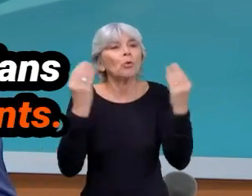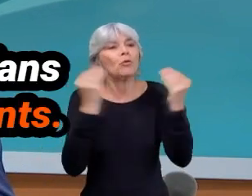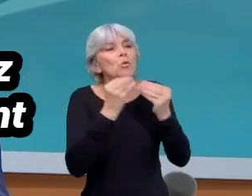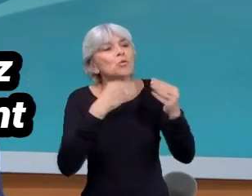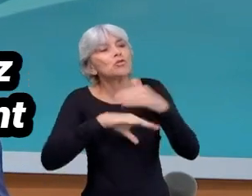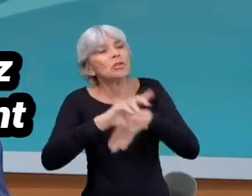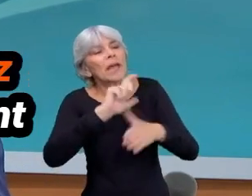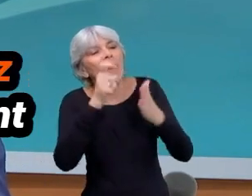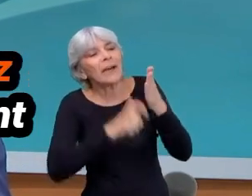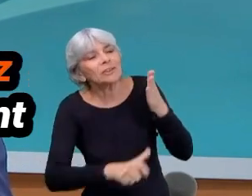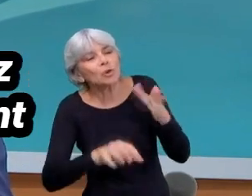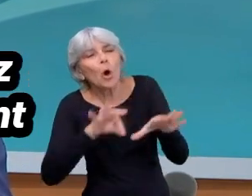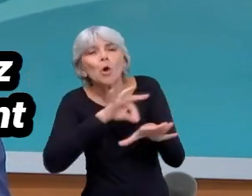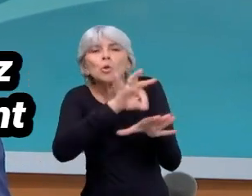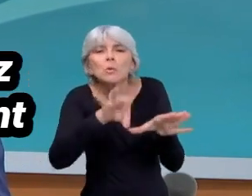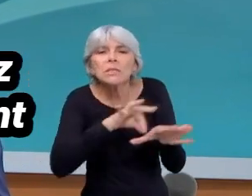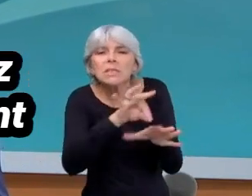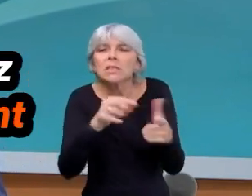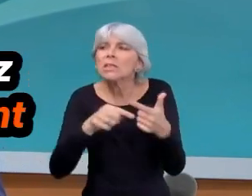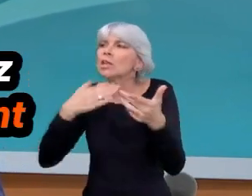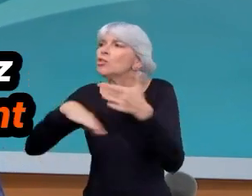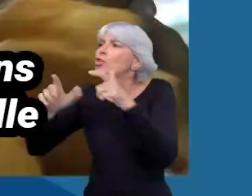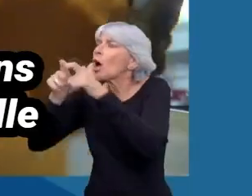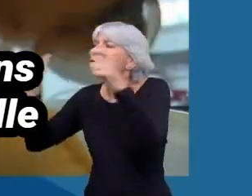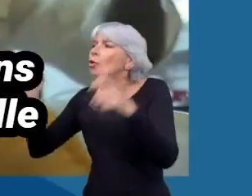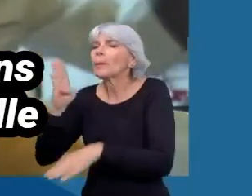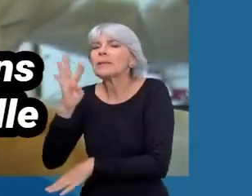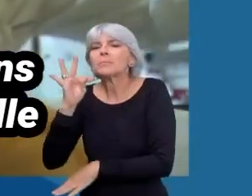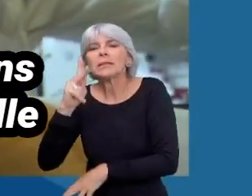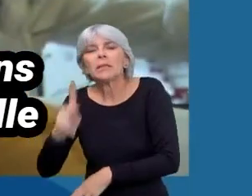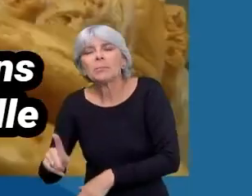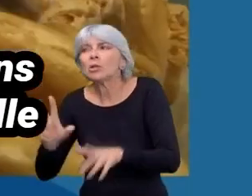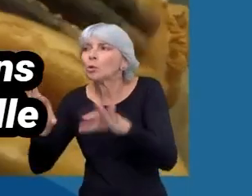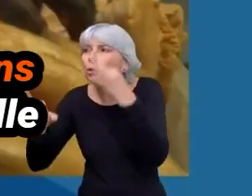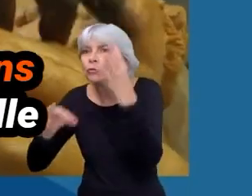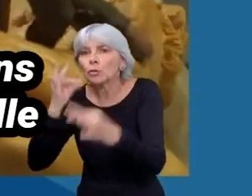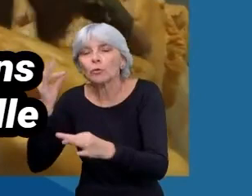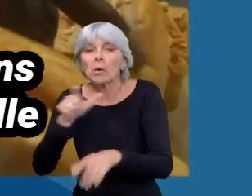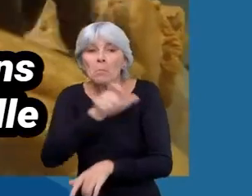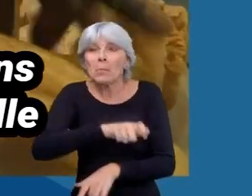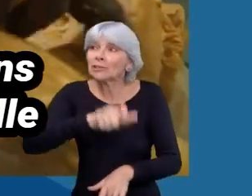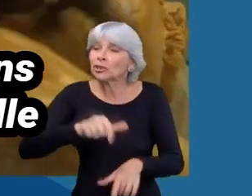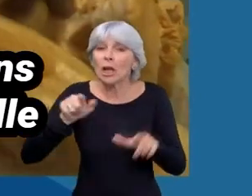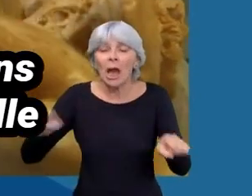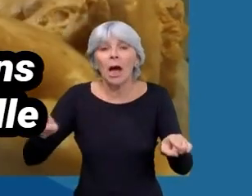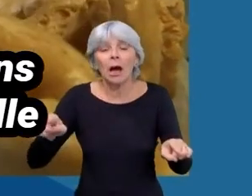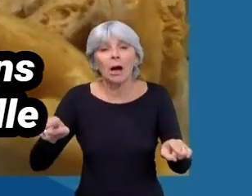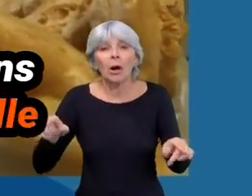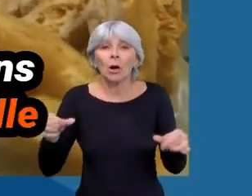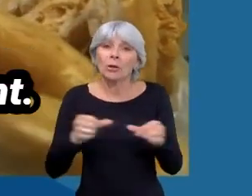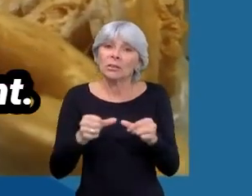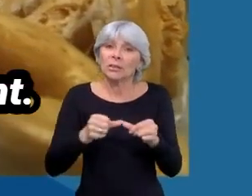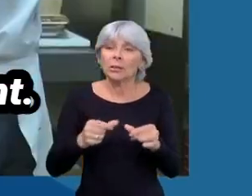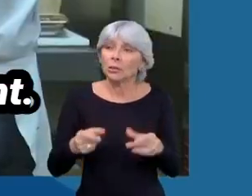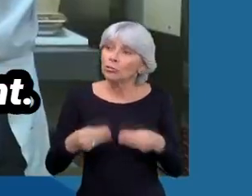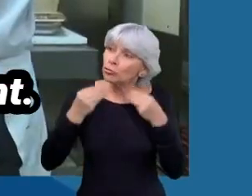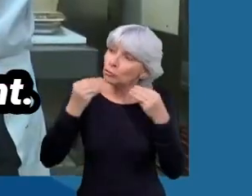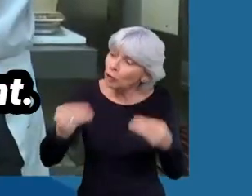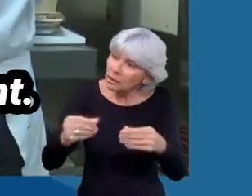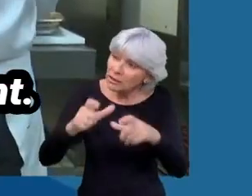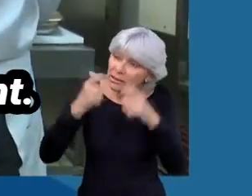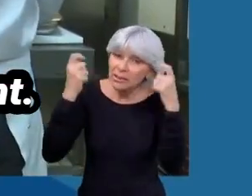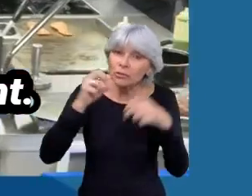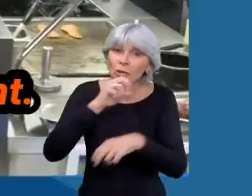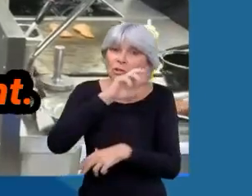des restaurants,'est les gens que vous trouvez dans les entreprises du bâtiment et des travaux publics. Et ces gens-là, à chaque fois, on leur renouvelle leur titre de